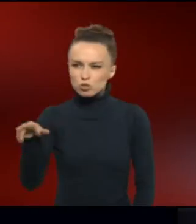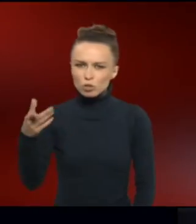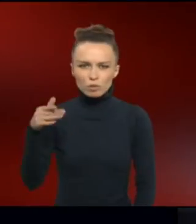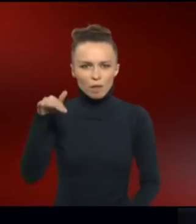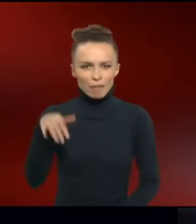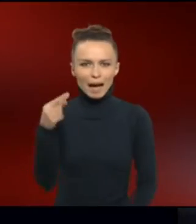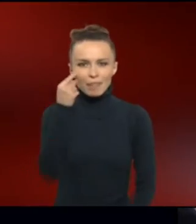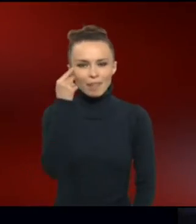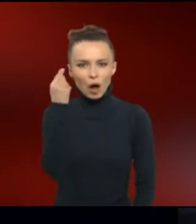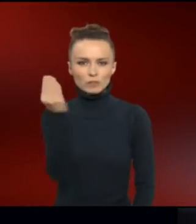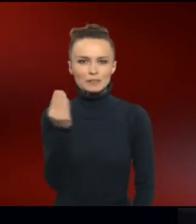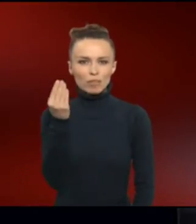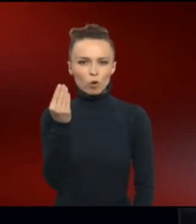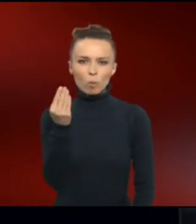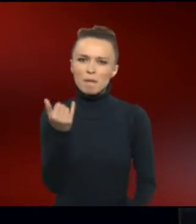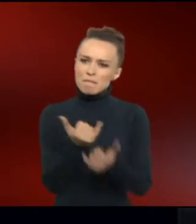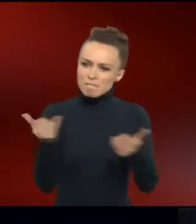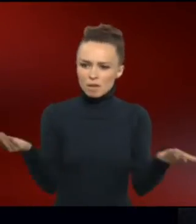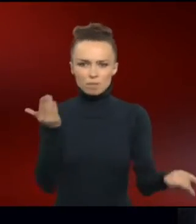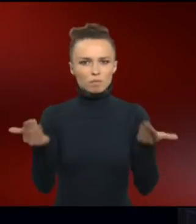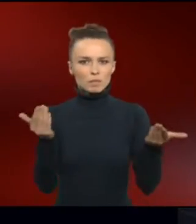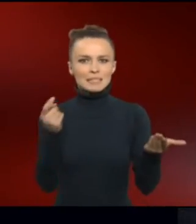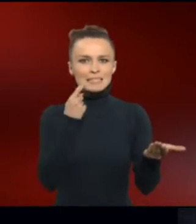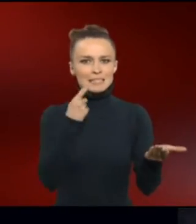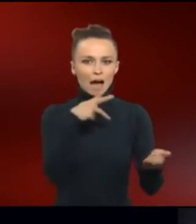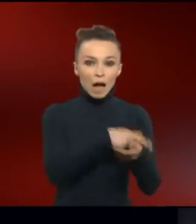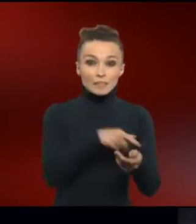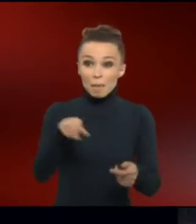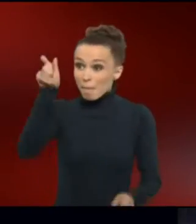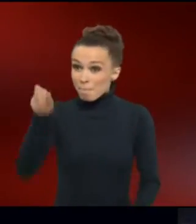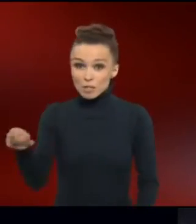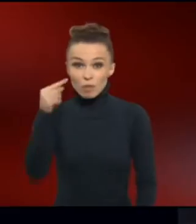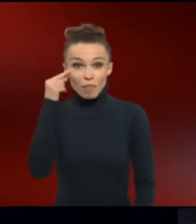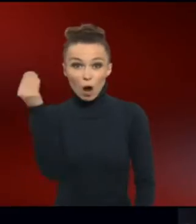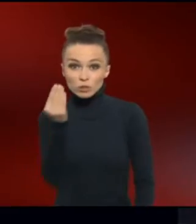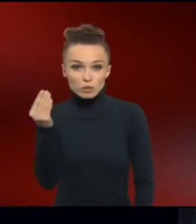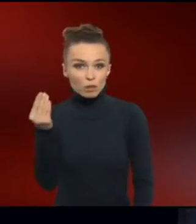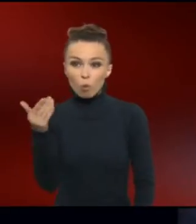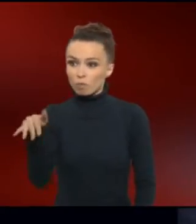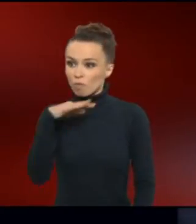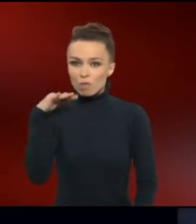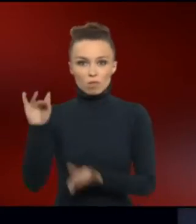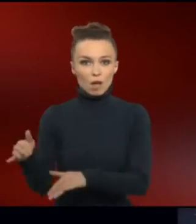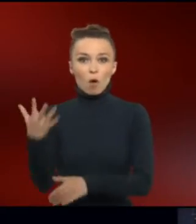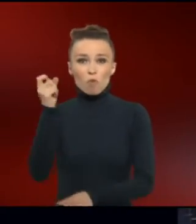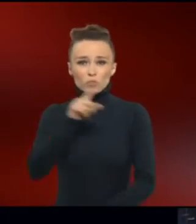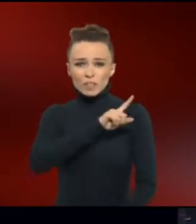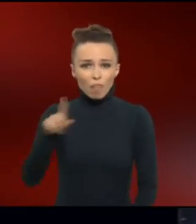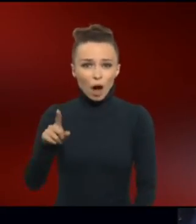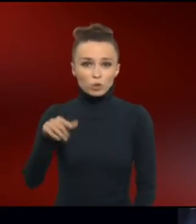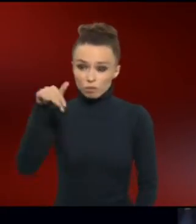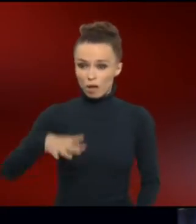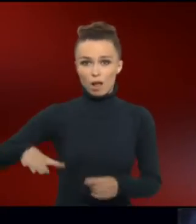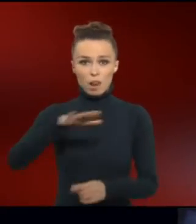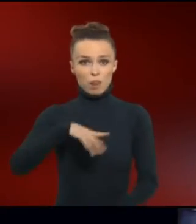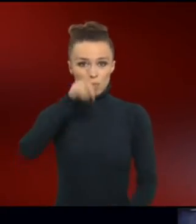Zahnärzte. Doch über diese Menschen wissen wir ganz wenig. 50.000 gibt es hierzulande. Und zu Ihnen